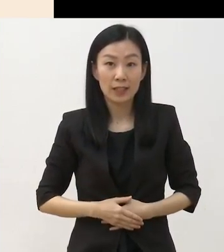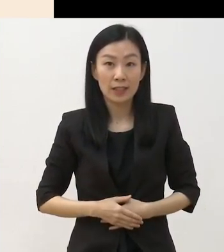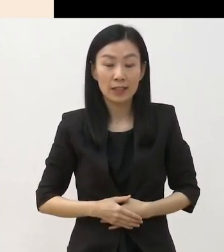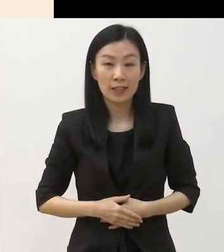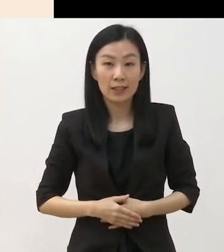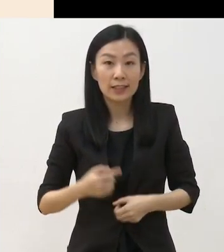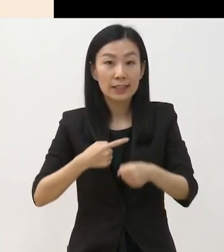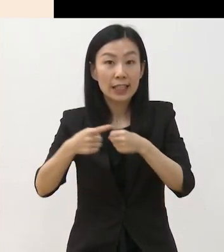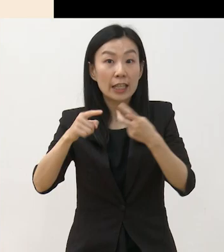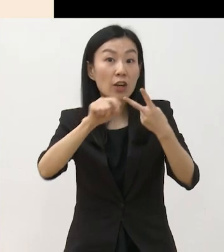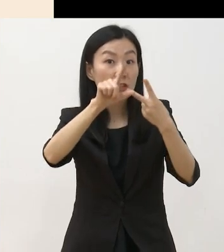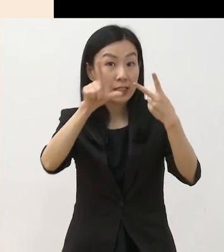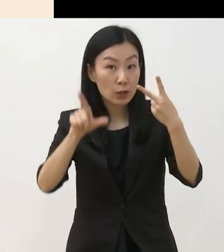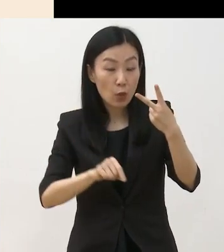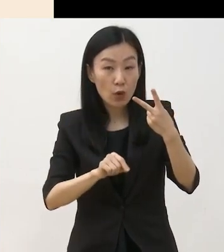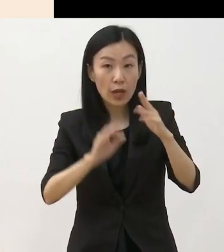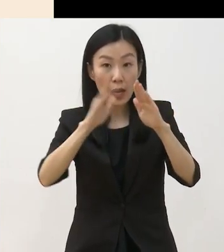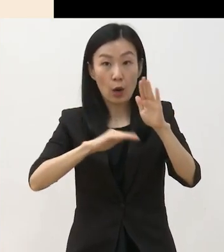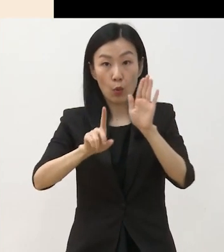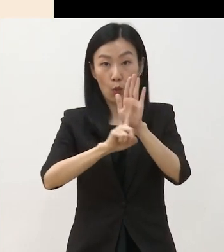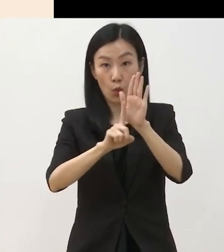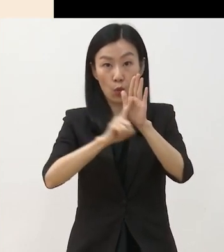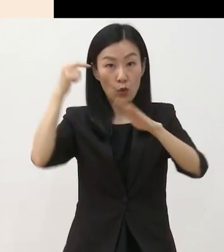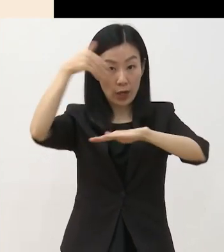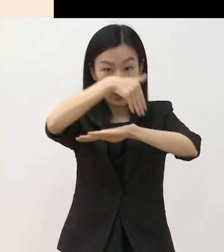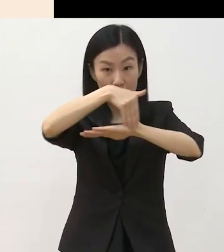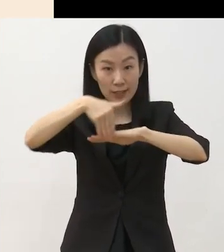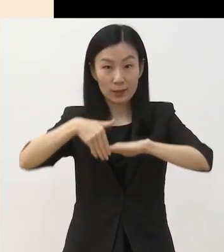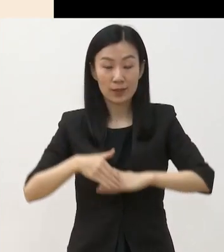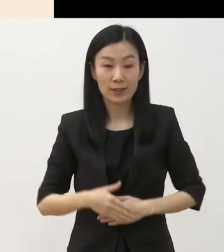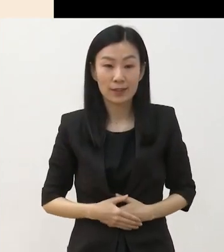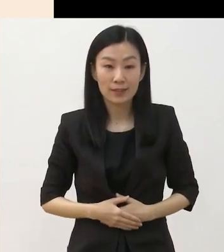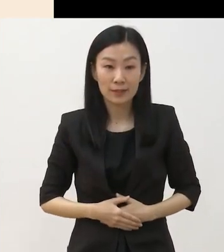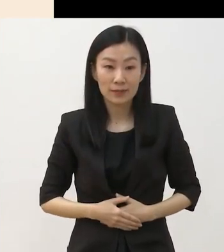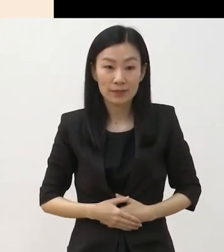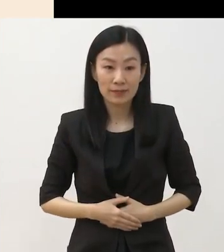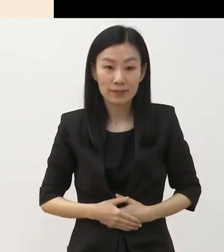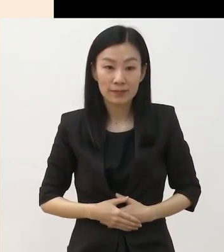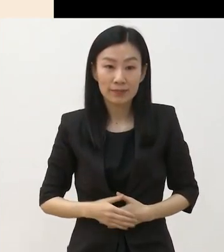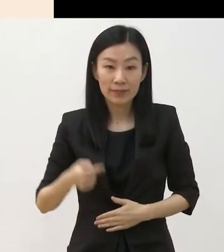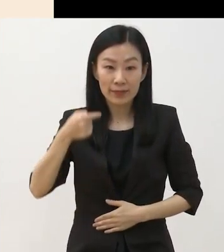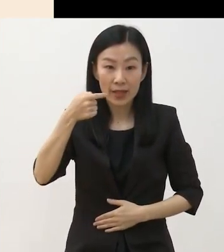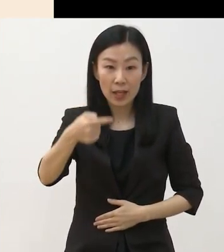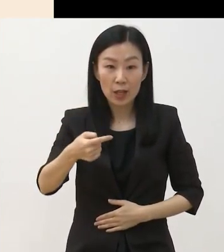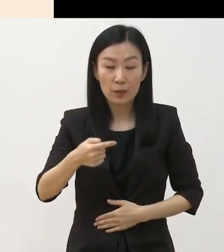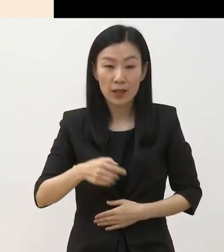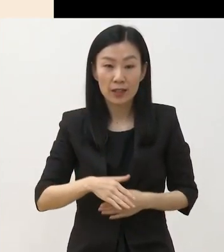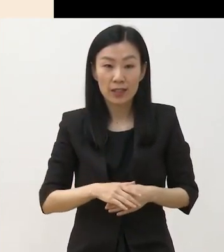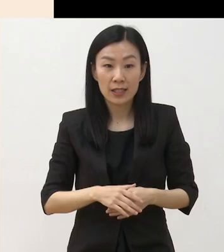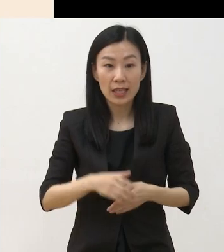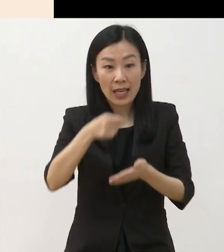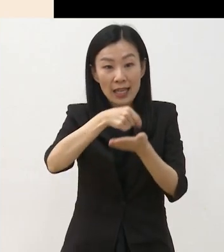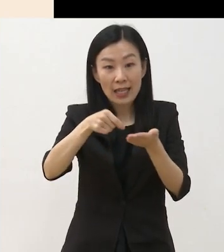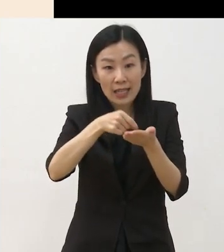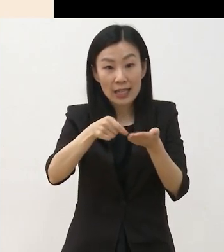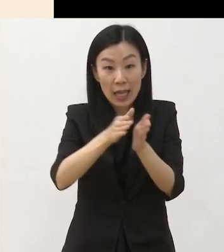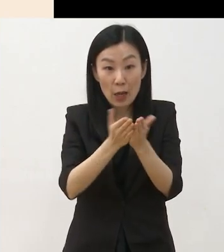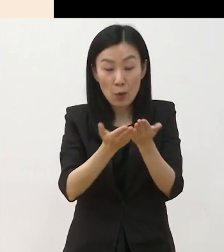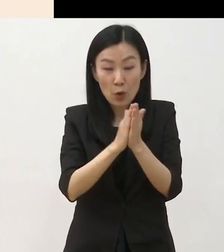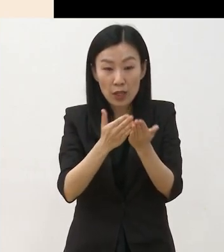2월이 2월에 공고 예정입니다 다음은 대봉 공모 지원 사업입니다